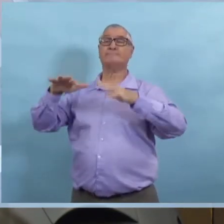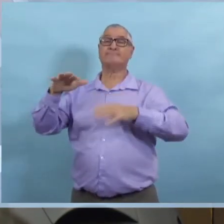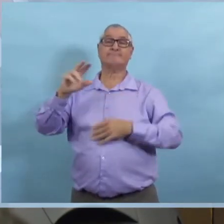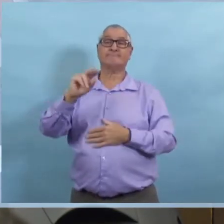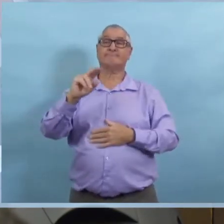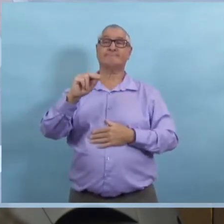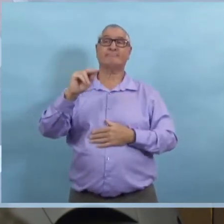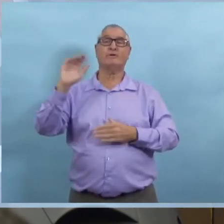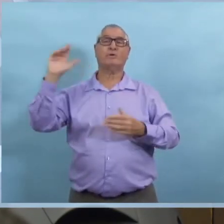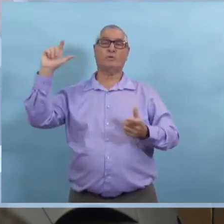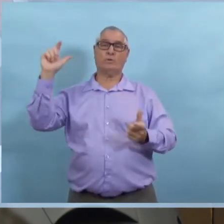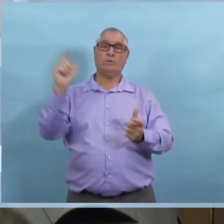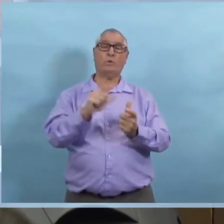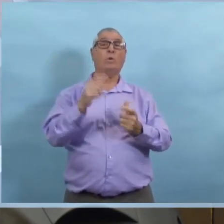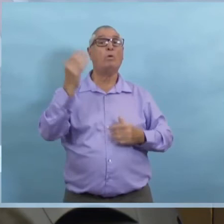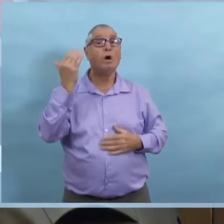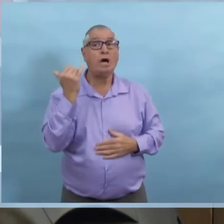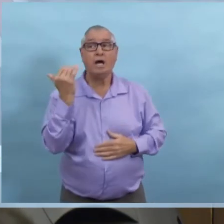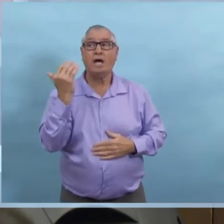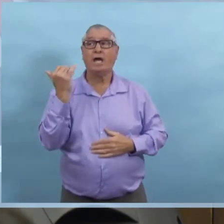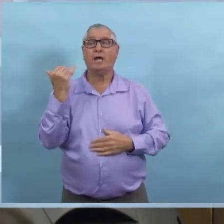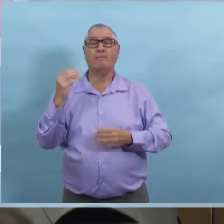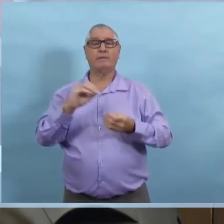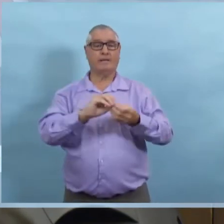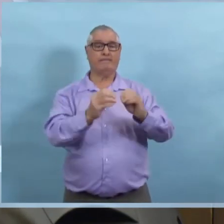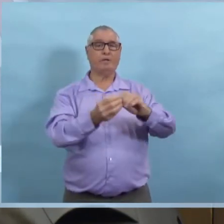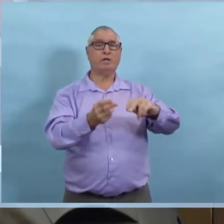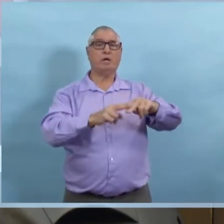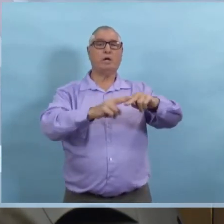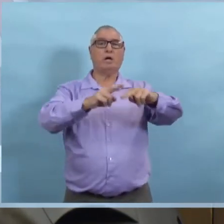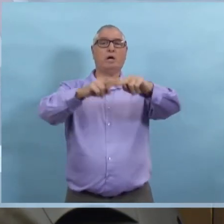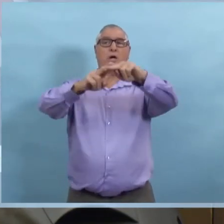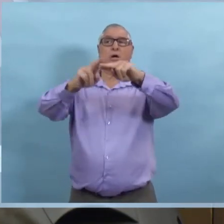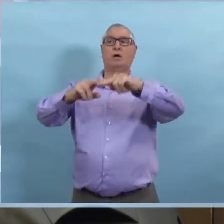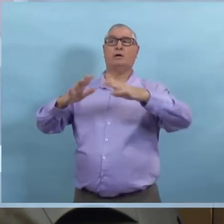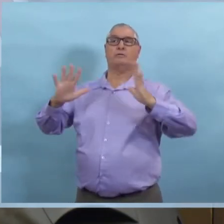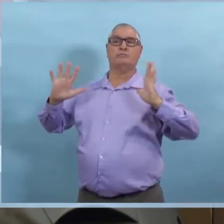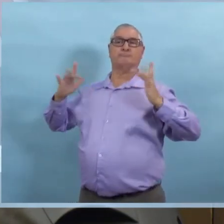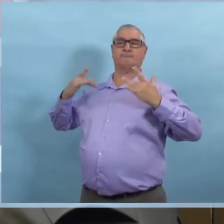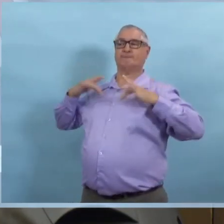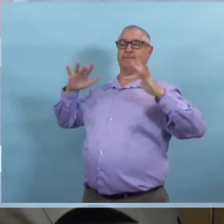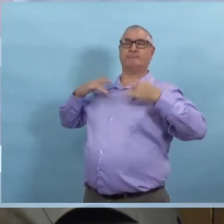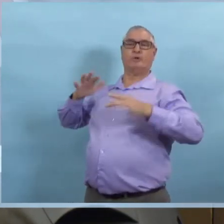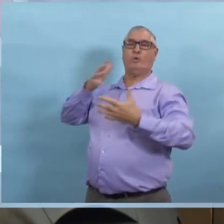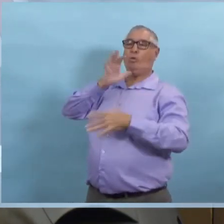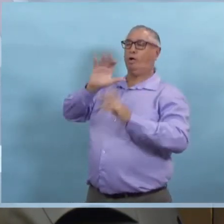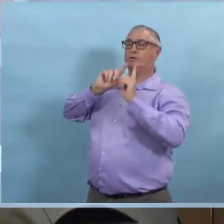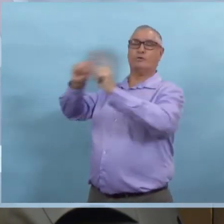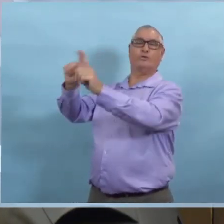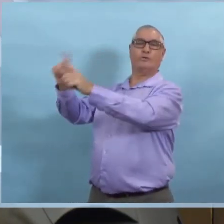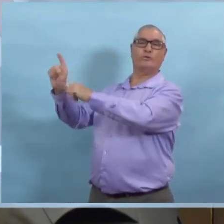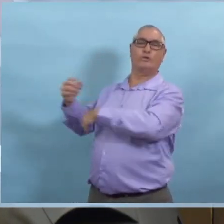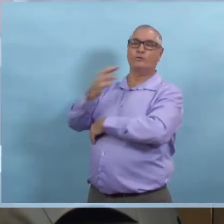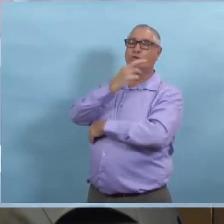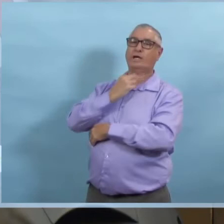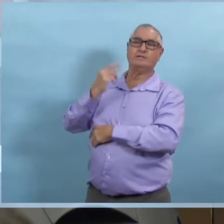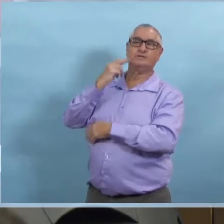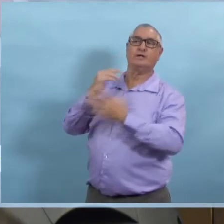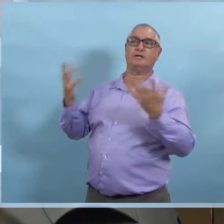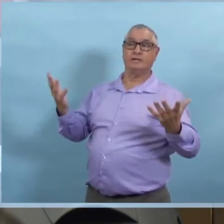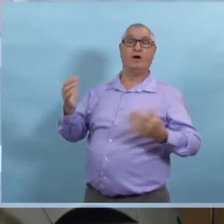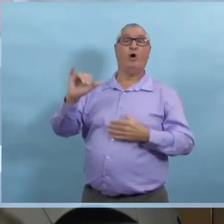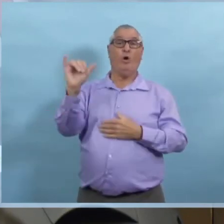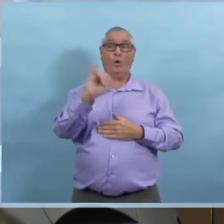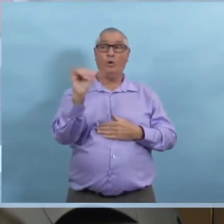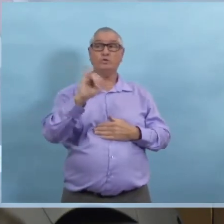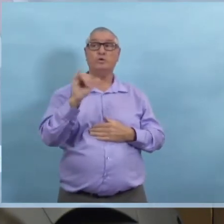Je crois que beaucoup de gens comprennent que les gens comprennent qu'il y a moins de clients dans les restaurants, mais comme je l'ai dit, notre gouvernement est là pour aider